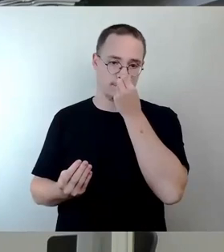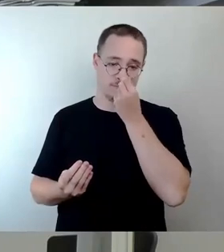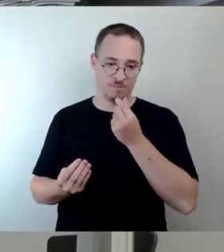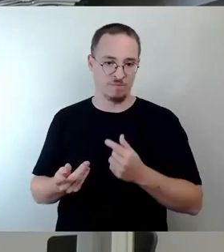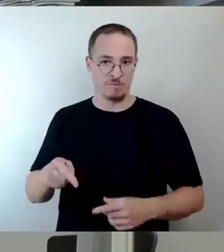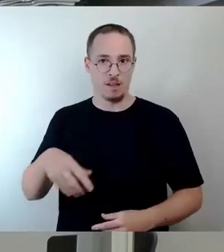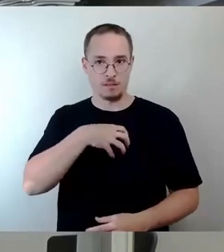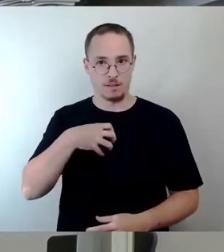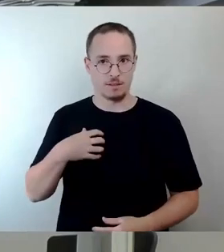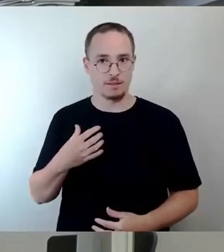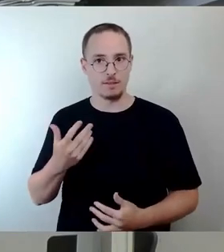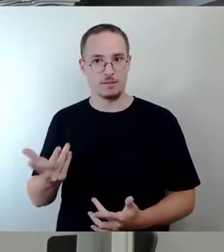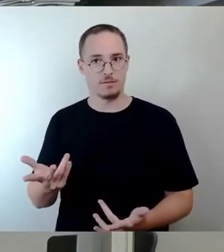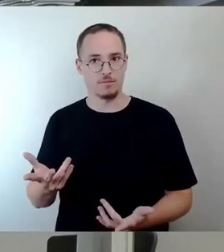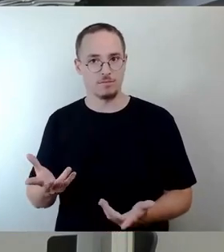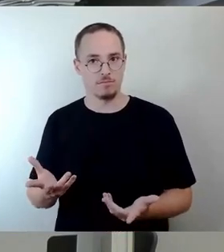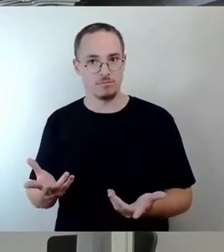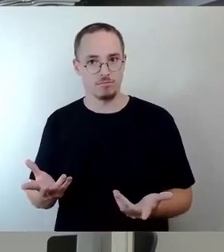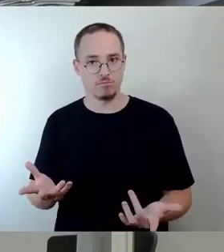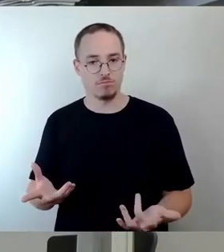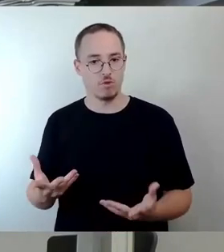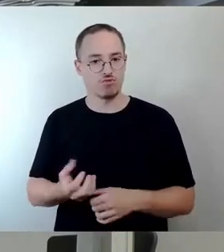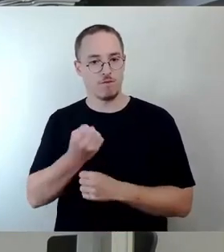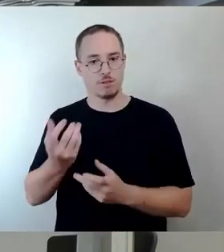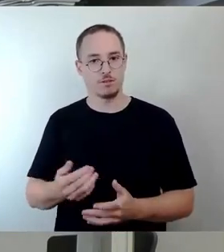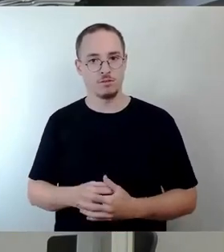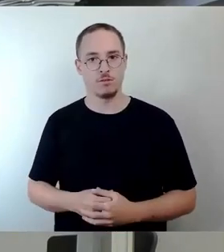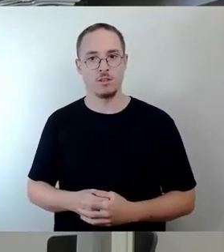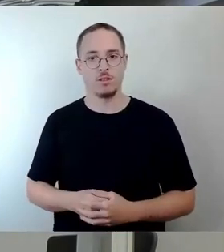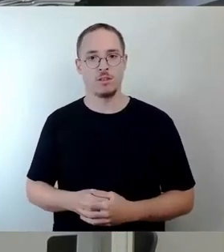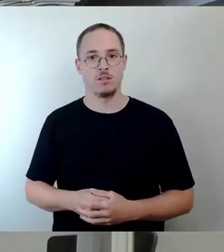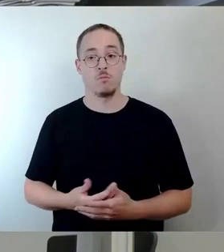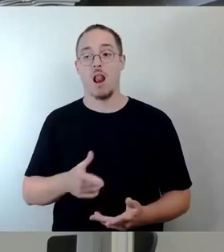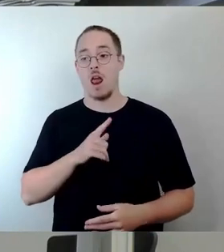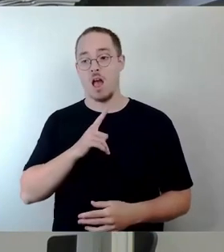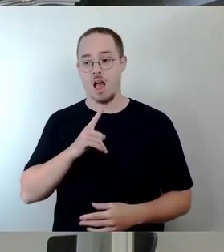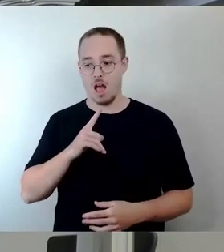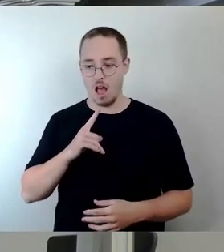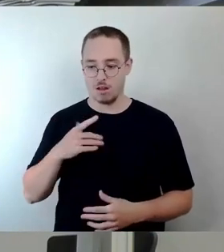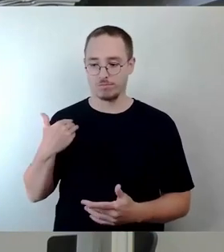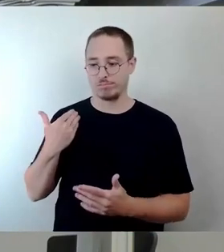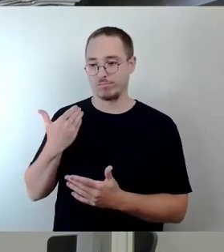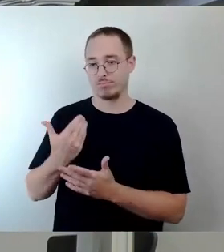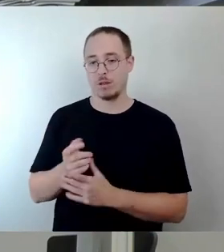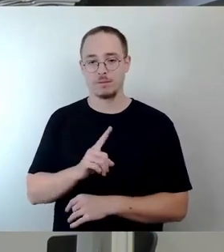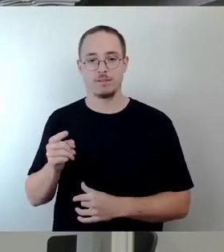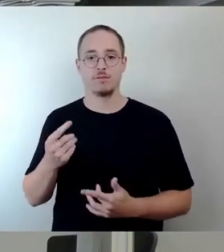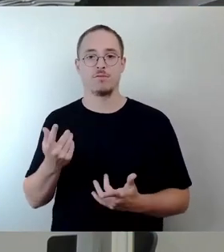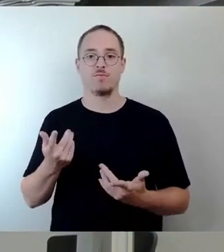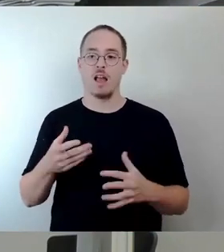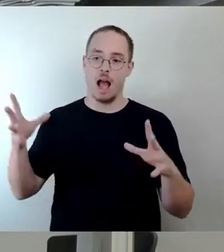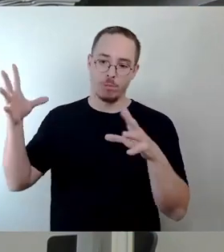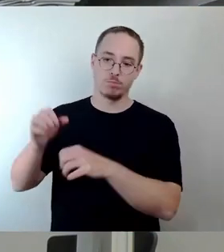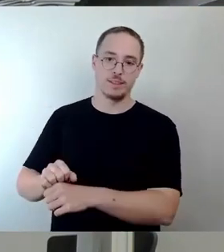Und es ist bekannt, es war ein langer Weg vom Abrissplan bis heute zum hoffentlichen Ankauf und der